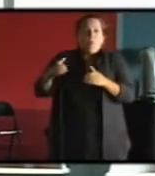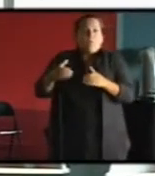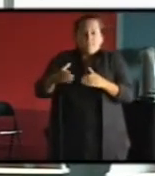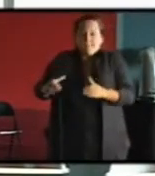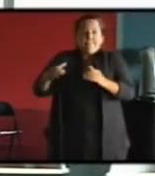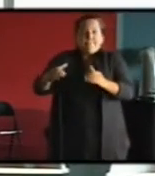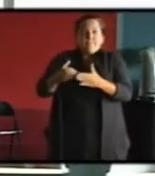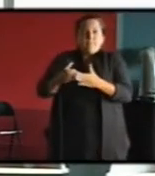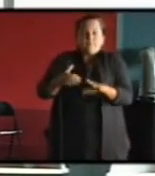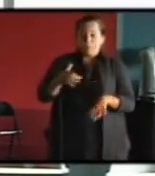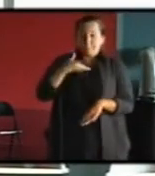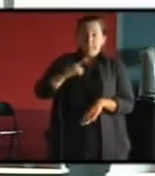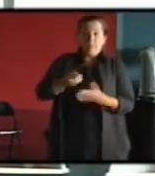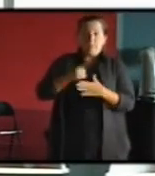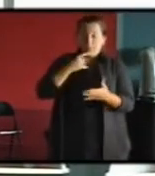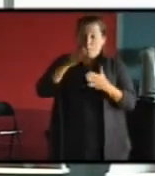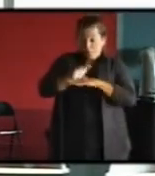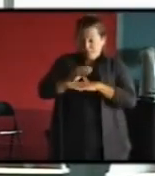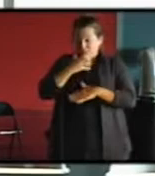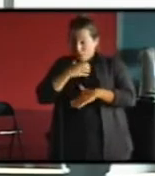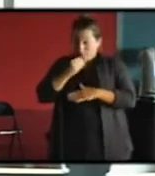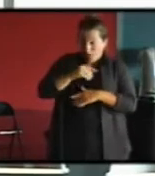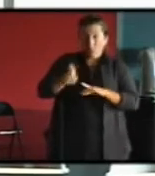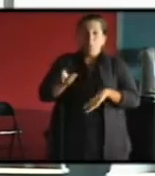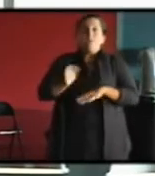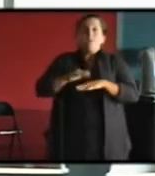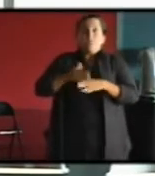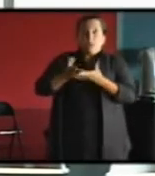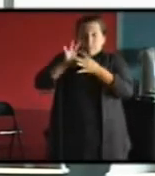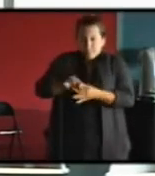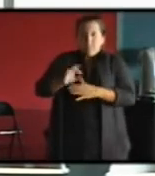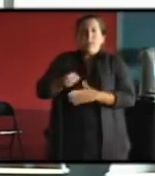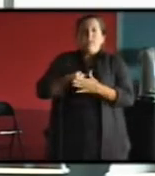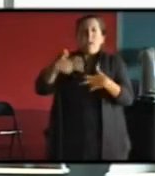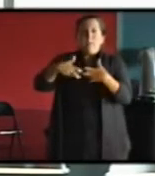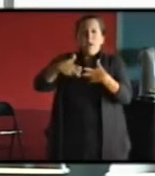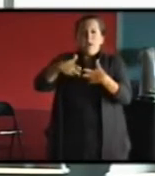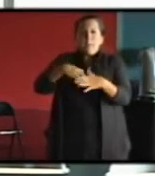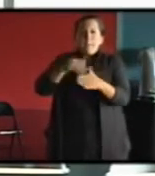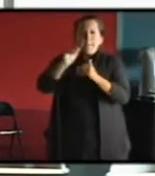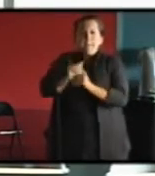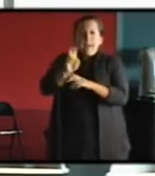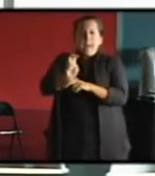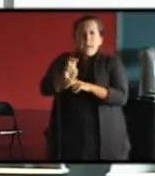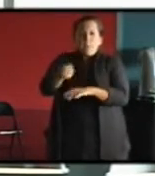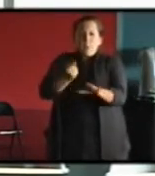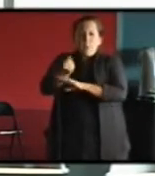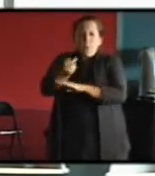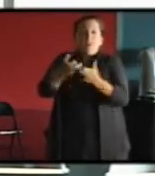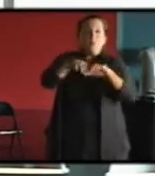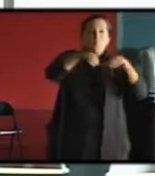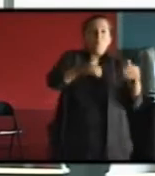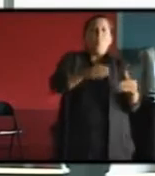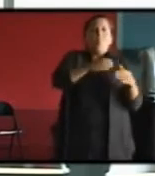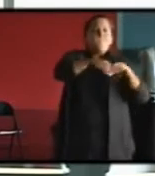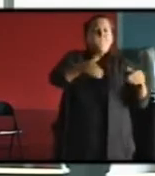intéressant thermiquement, le fait qu'il ait une inertie notamment sur la pierre est très important ou le moellon par rapport au